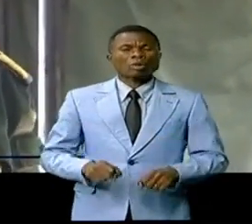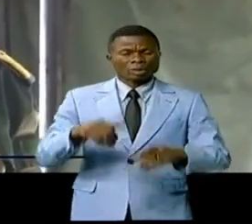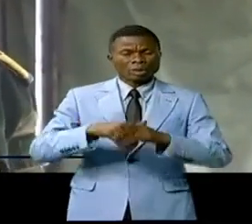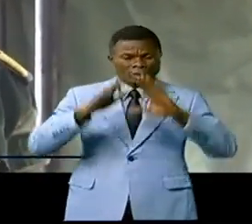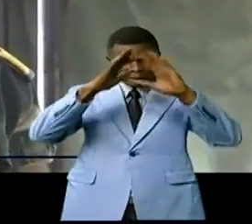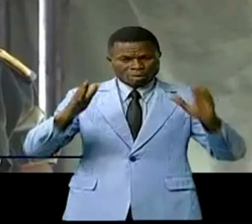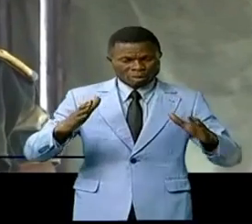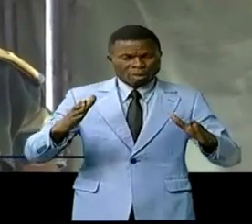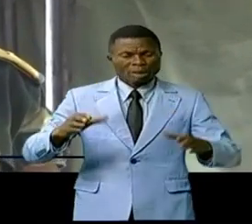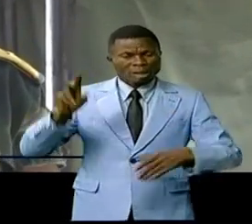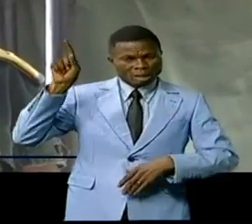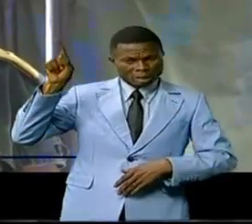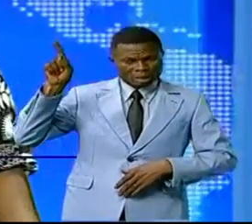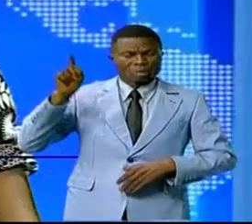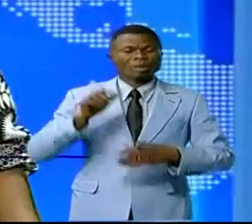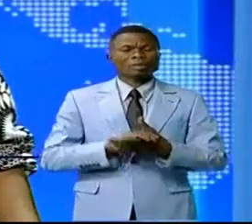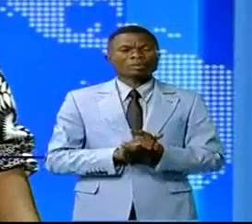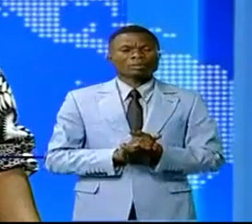concession de Mitendi.